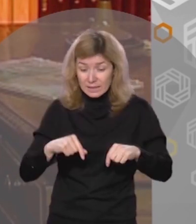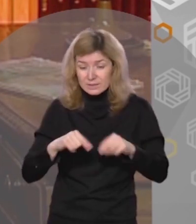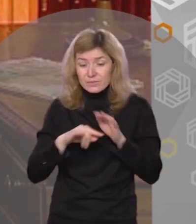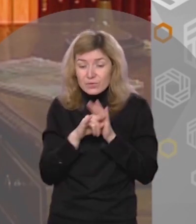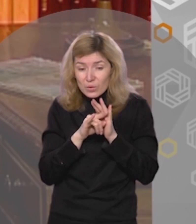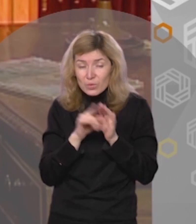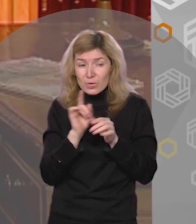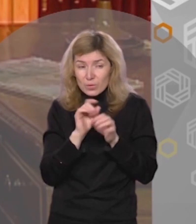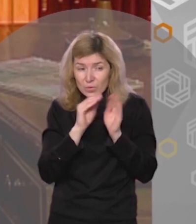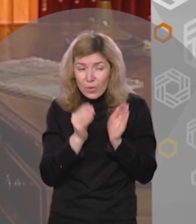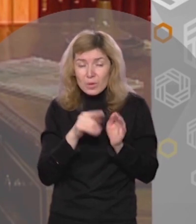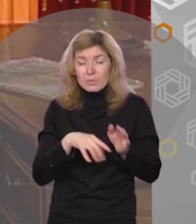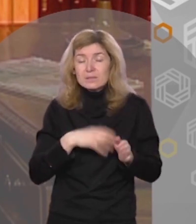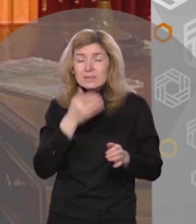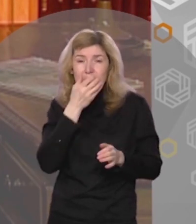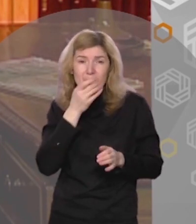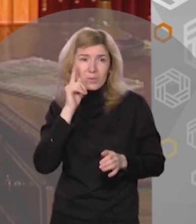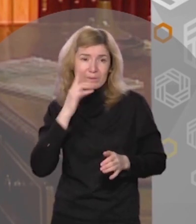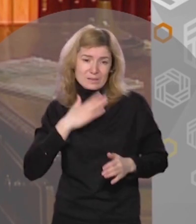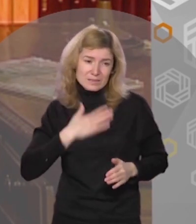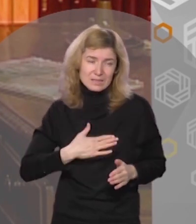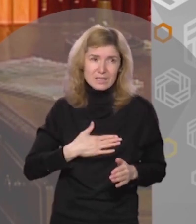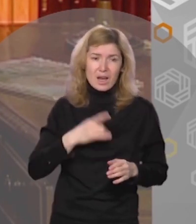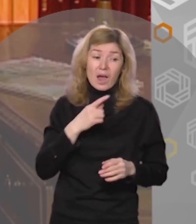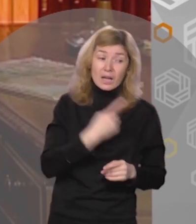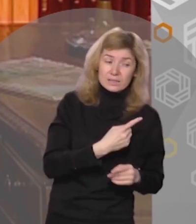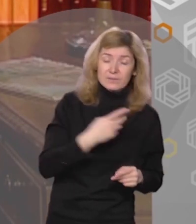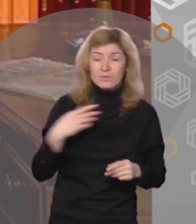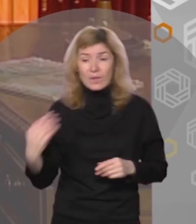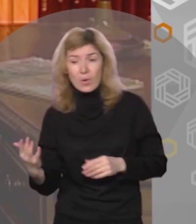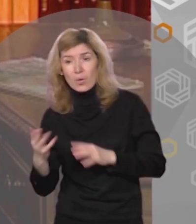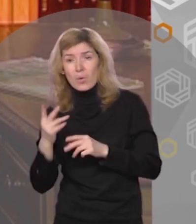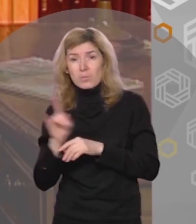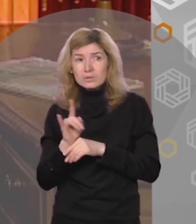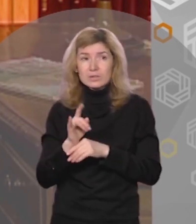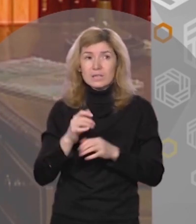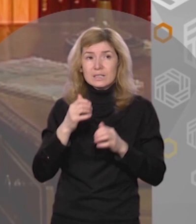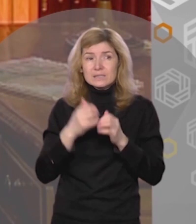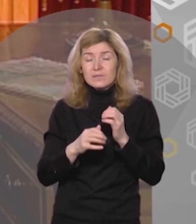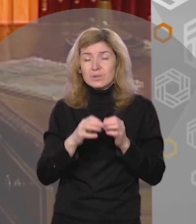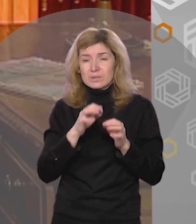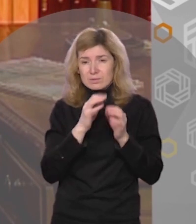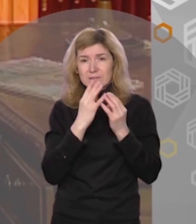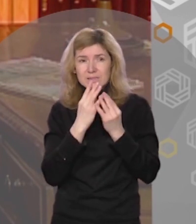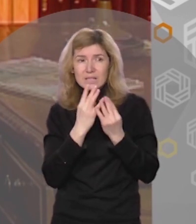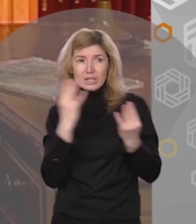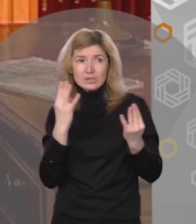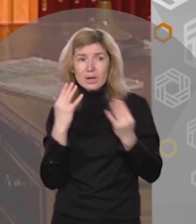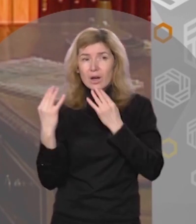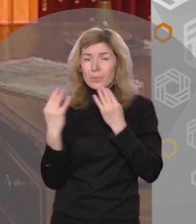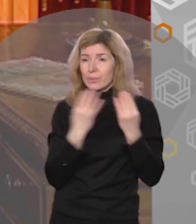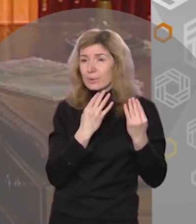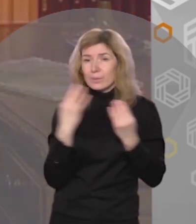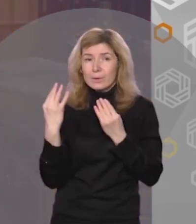норке, было тепло, тихо. И то один, то второй мышонок тихонько дули сквозь узкие зубья расчески, и